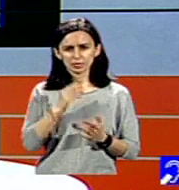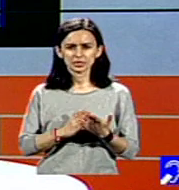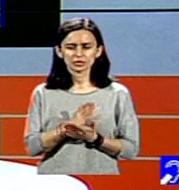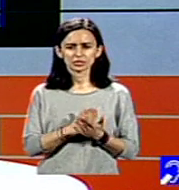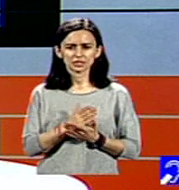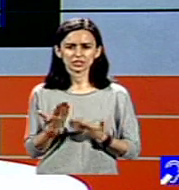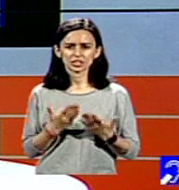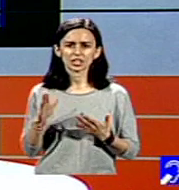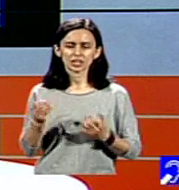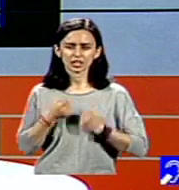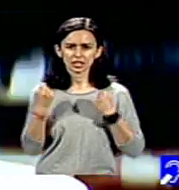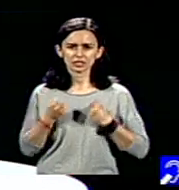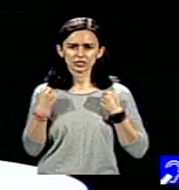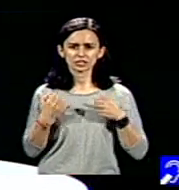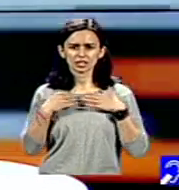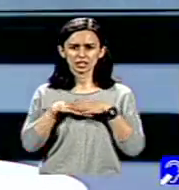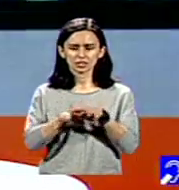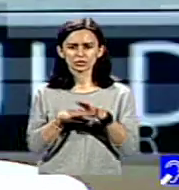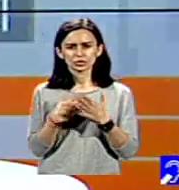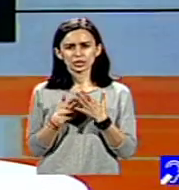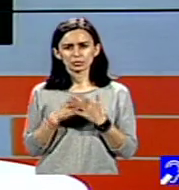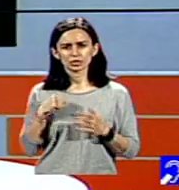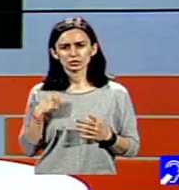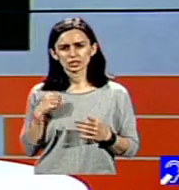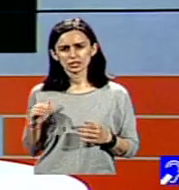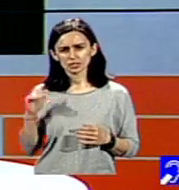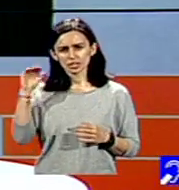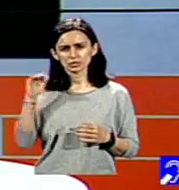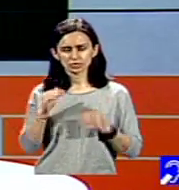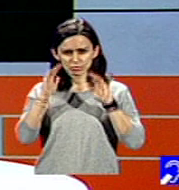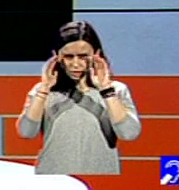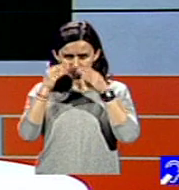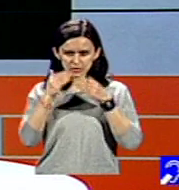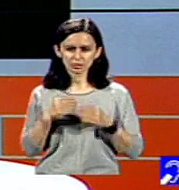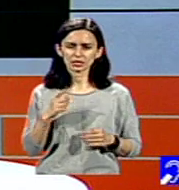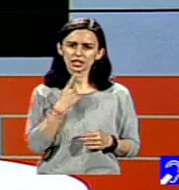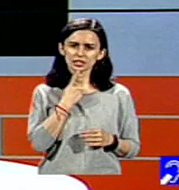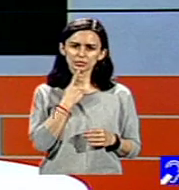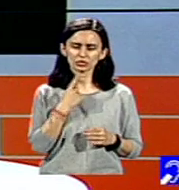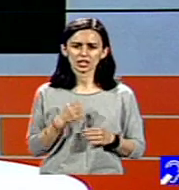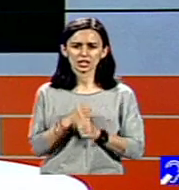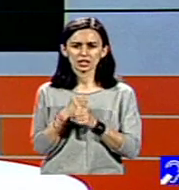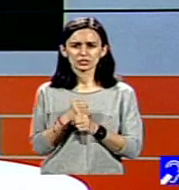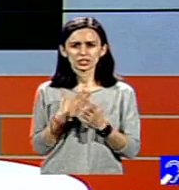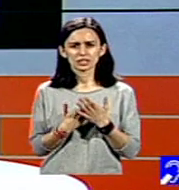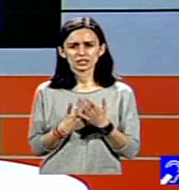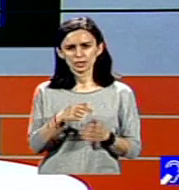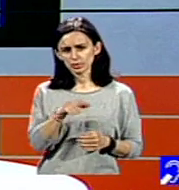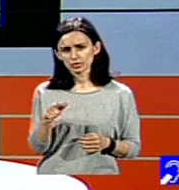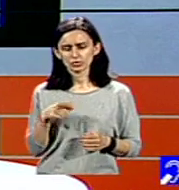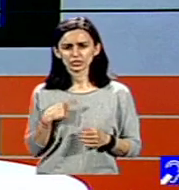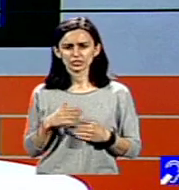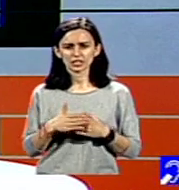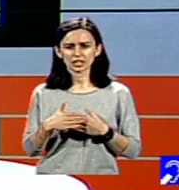are activități de incluziune pentru tineri, pentru adulți cu tulburări de spectru autist de la Timișoara. Fundația pentru voi va fi